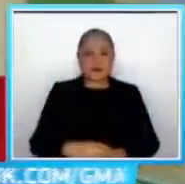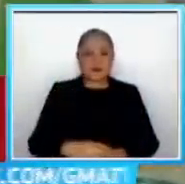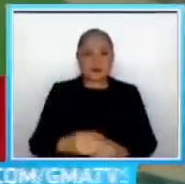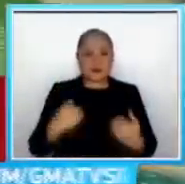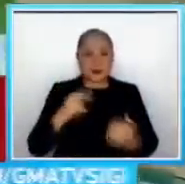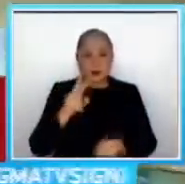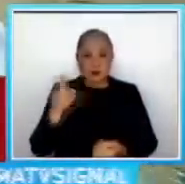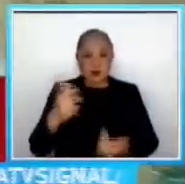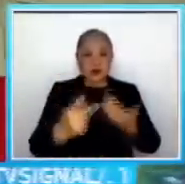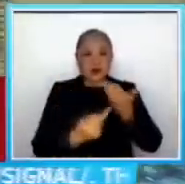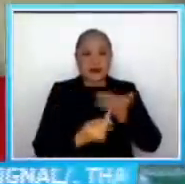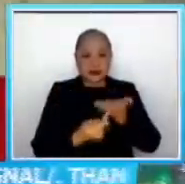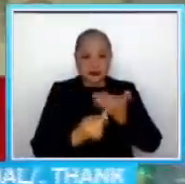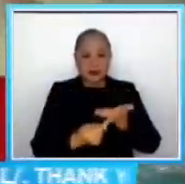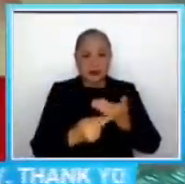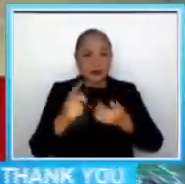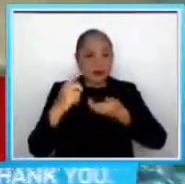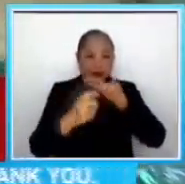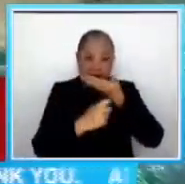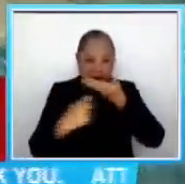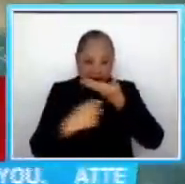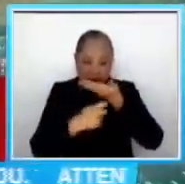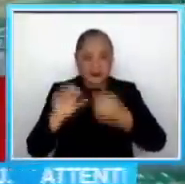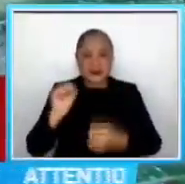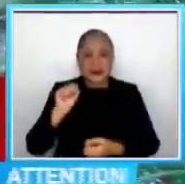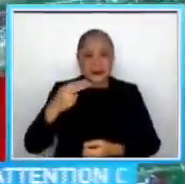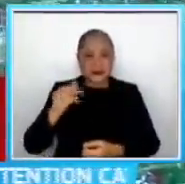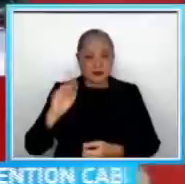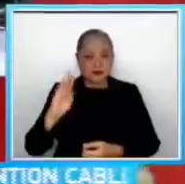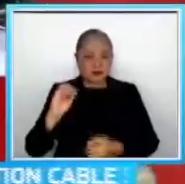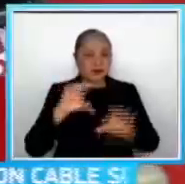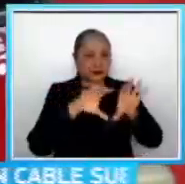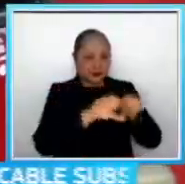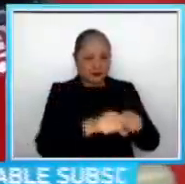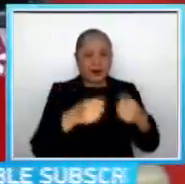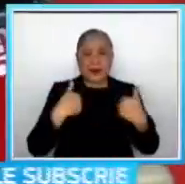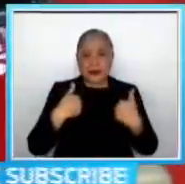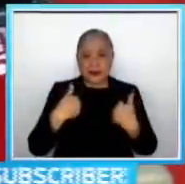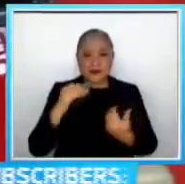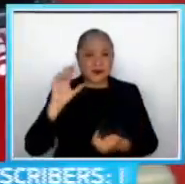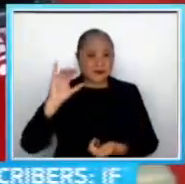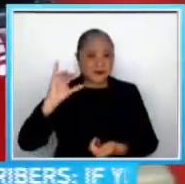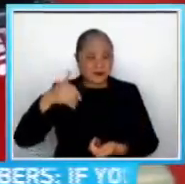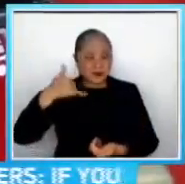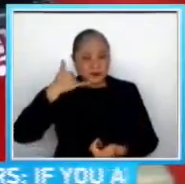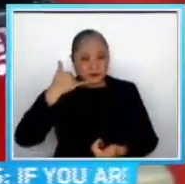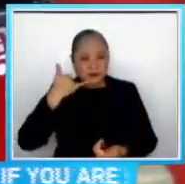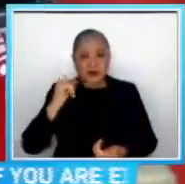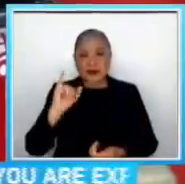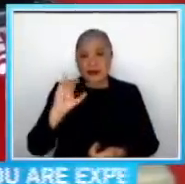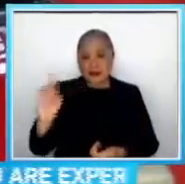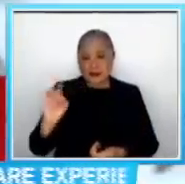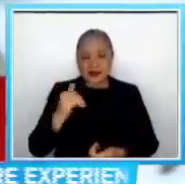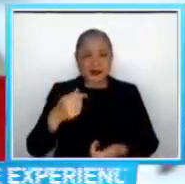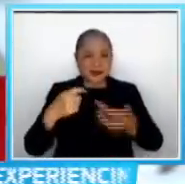shabu ang nasam-sam May nakumbis ka rin tatlong cellphone, mga ID at ilang drug paraphernalya